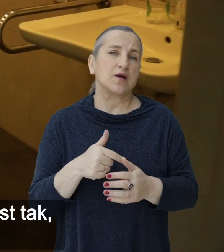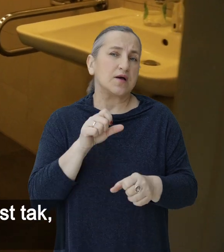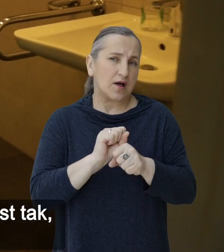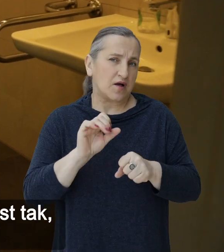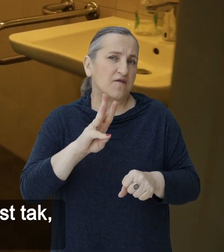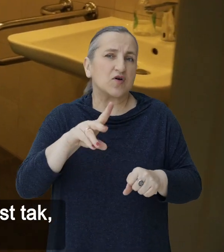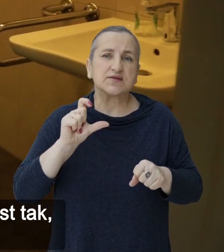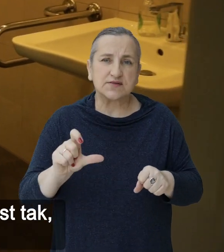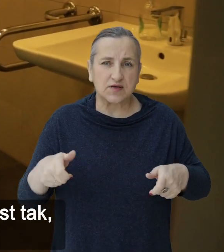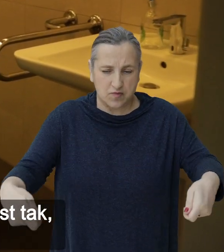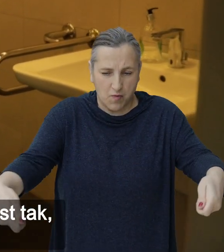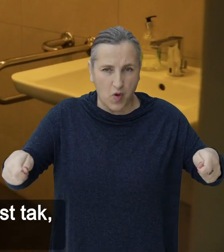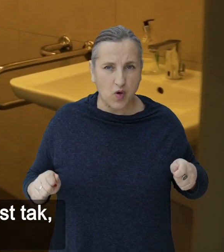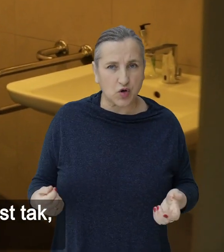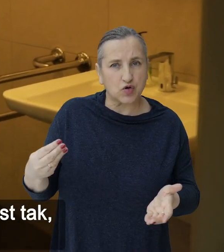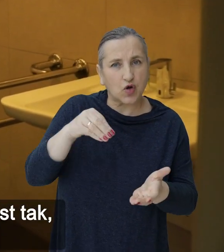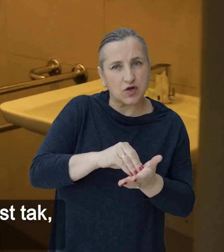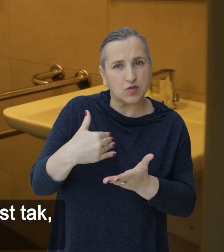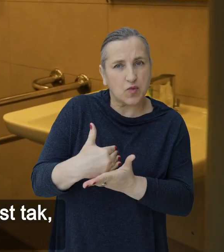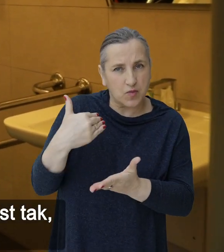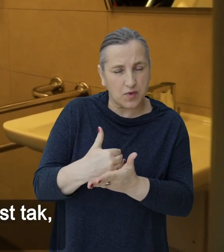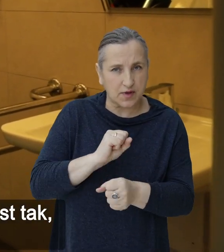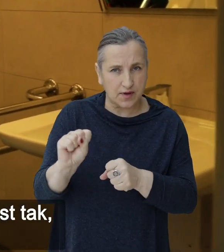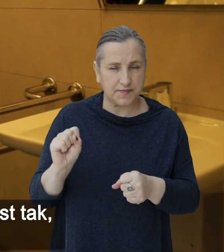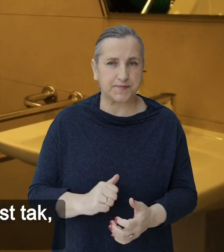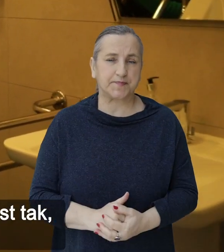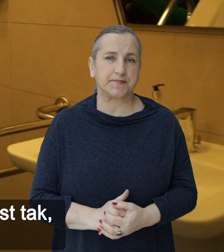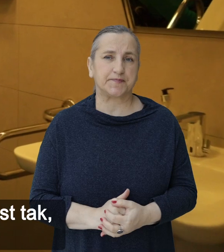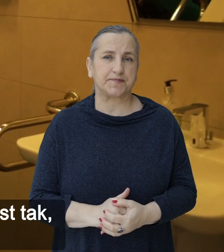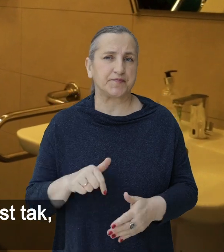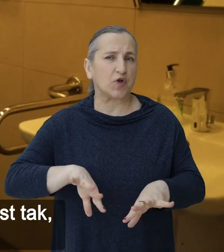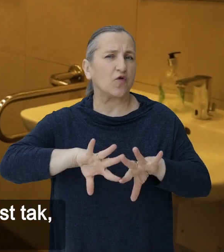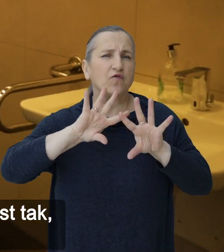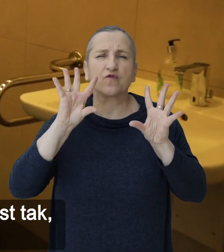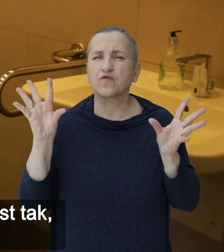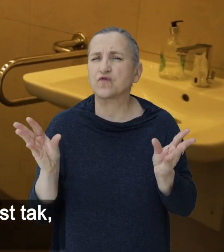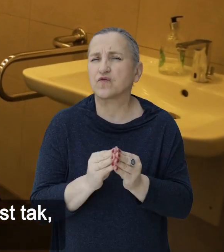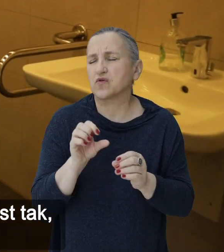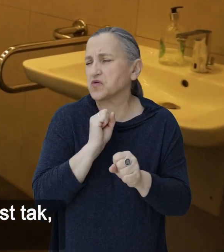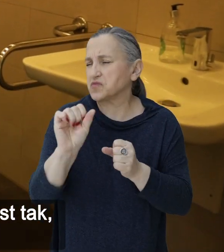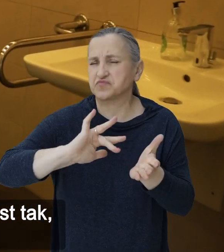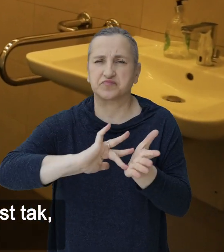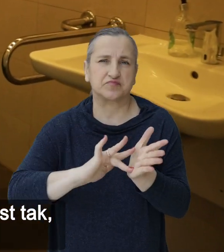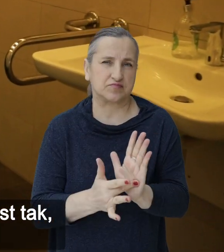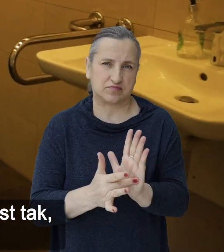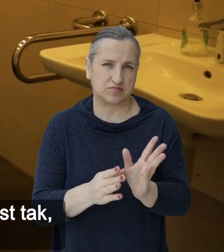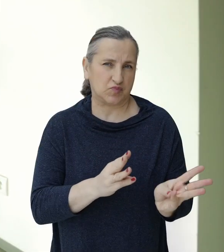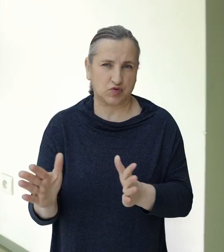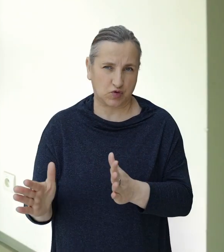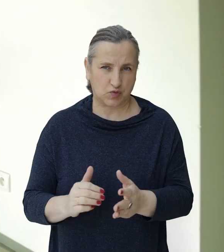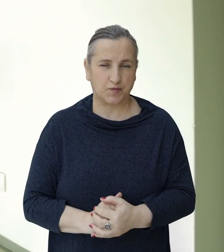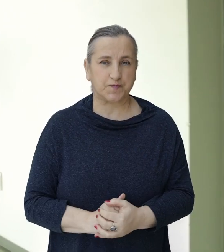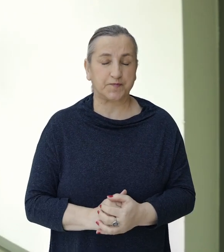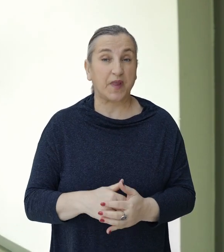toaleta z poręczami. Wszystko jest tak, jak być powinno.